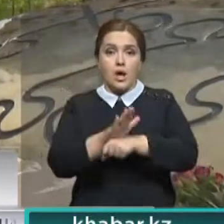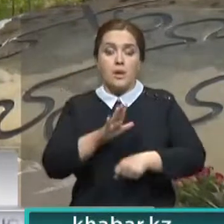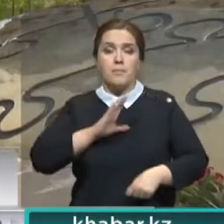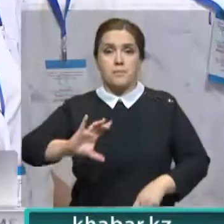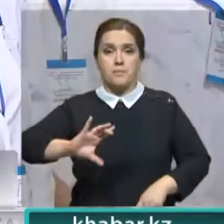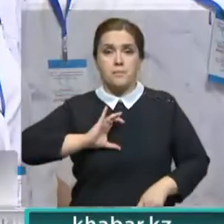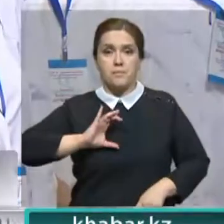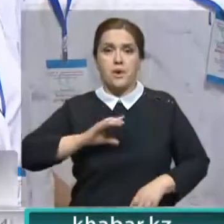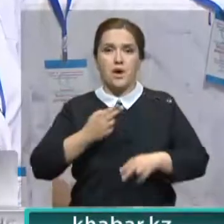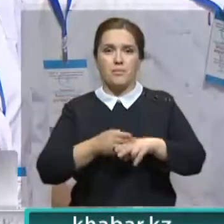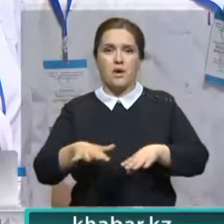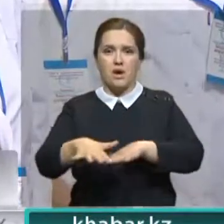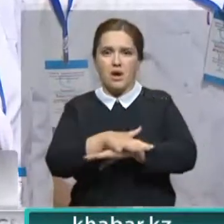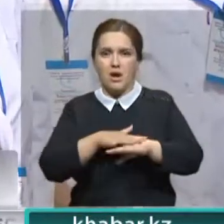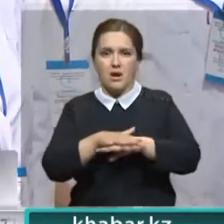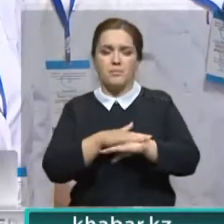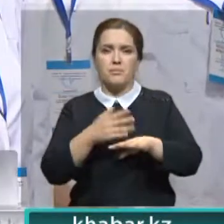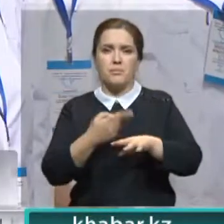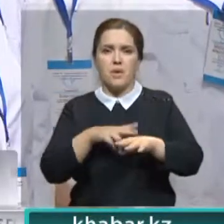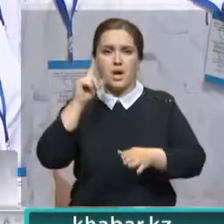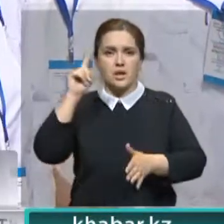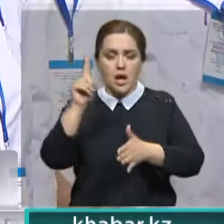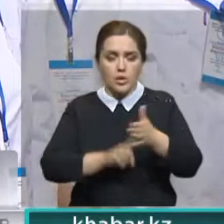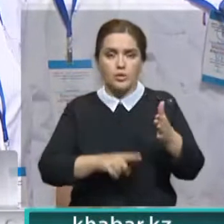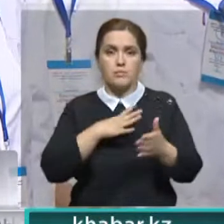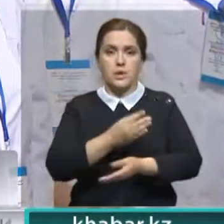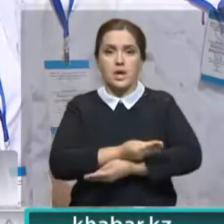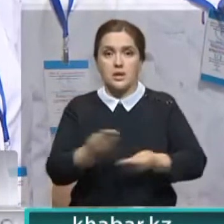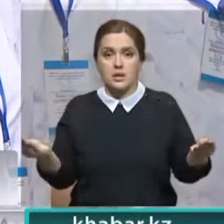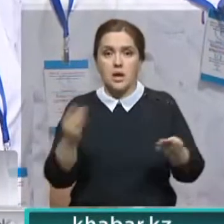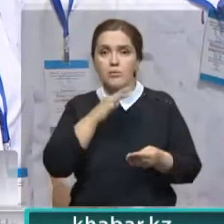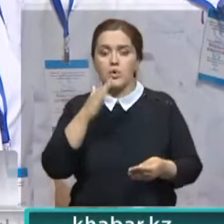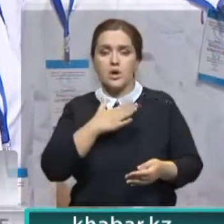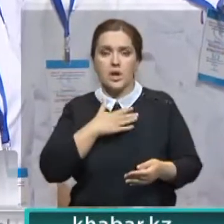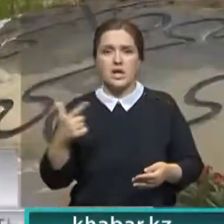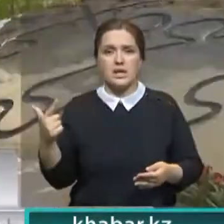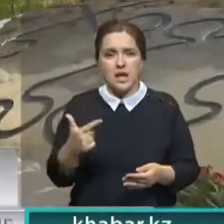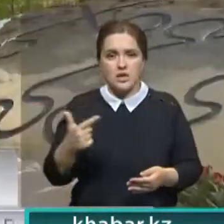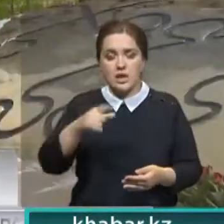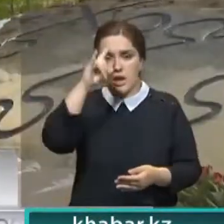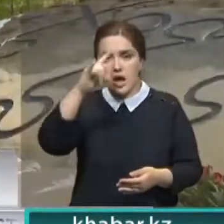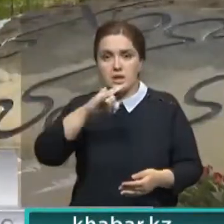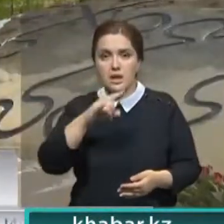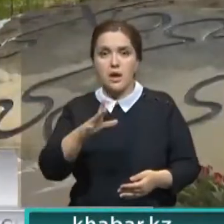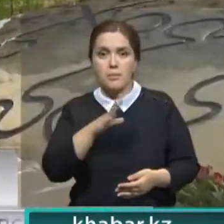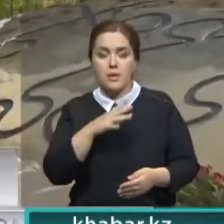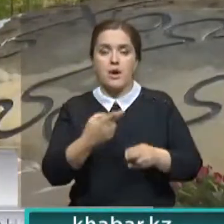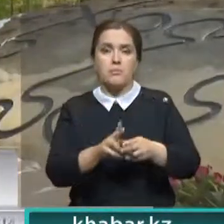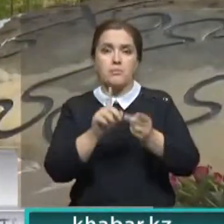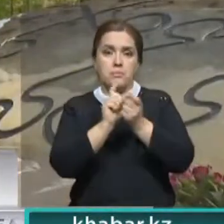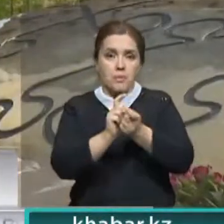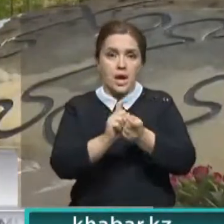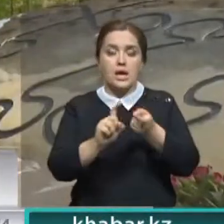«Халгалгаса». Этой медалью были награждены многие наши сограждане, находившиеся на передовой